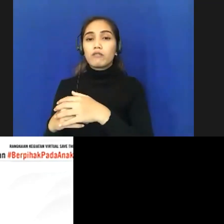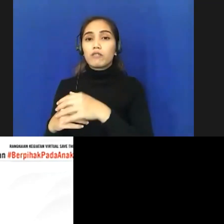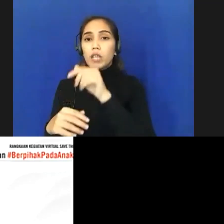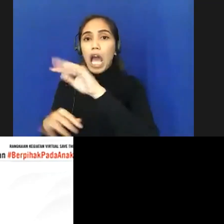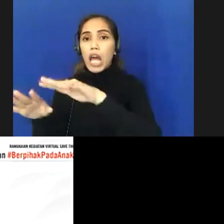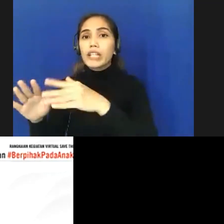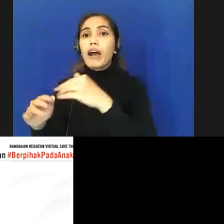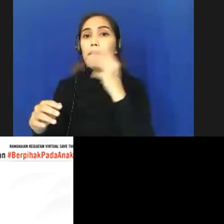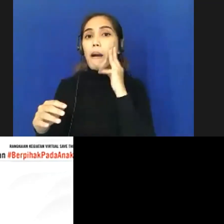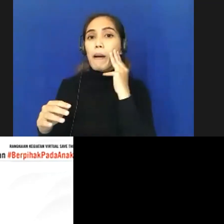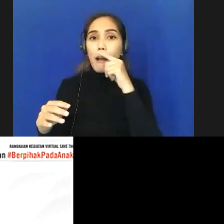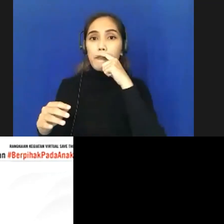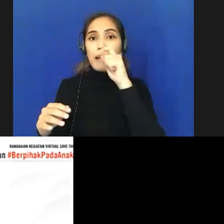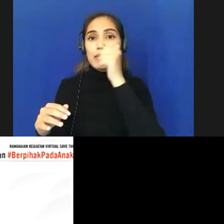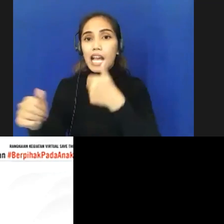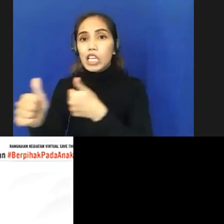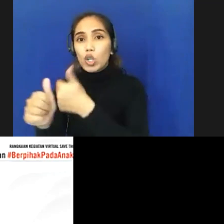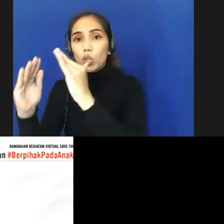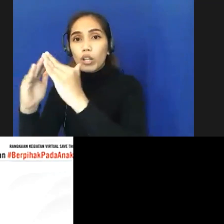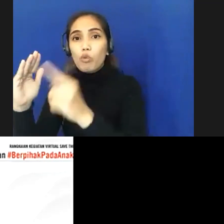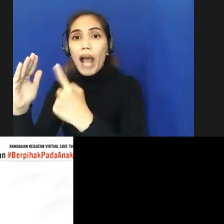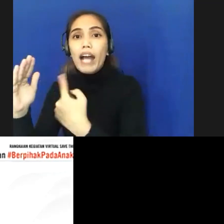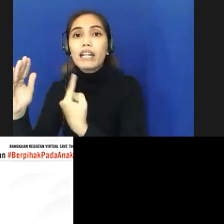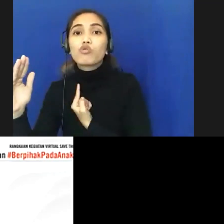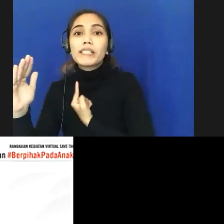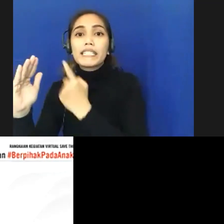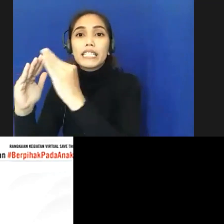memberi pemahaman kepada warga terkait dengan